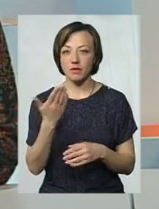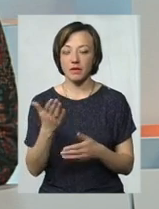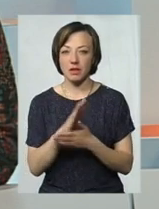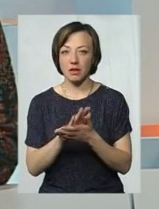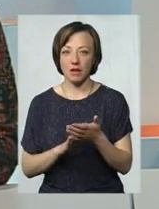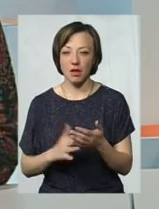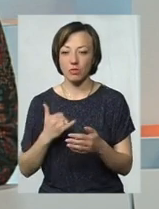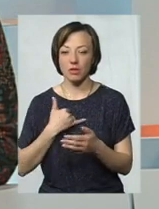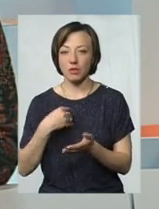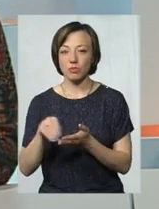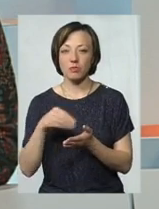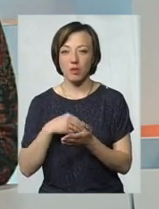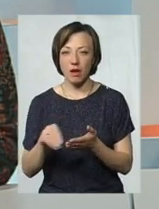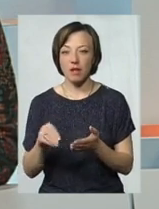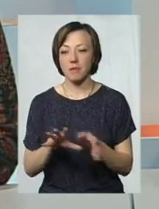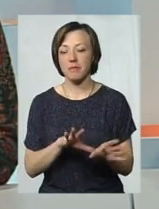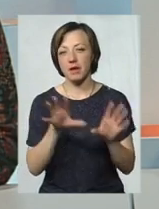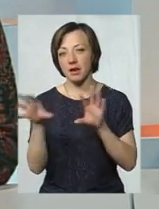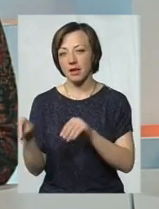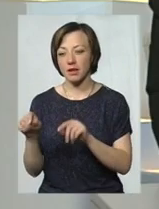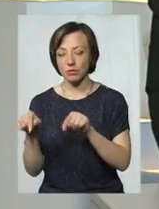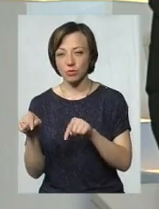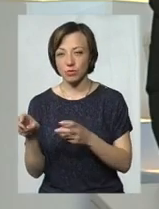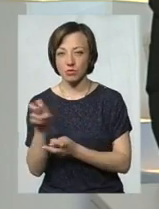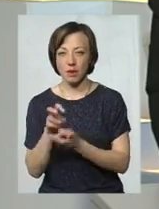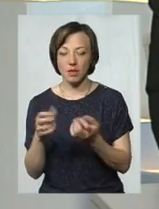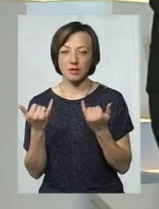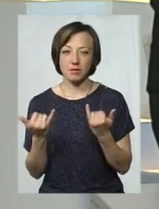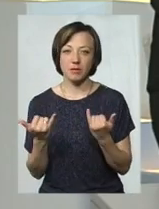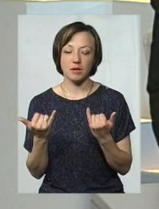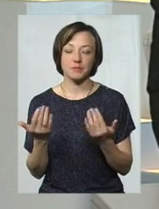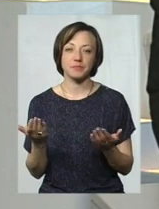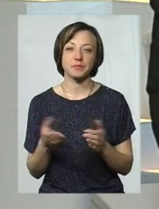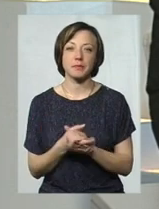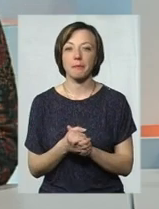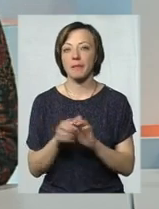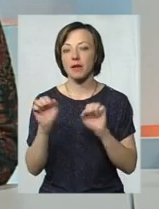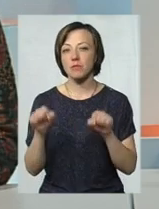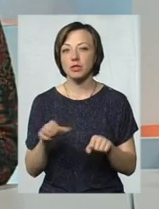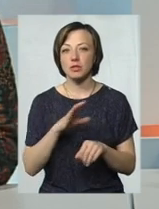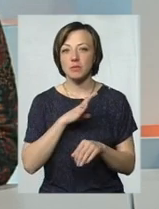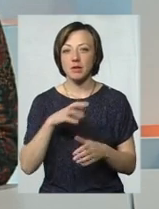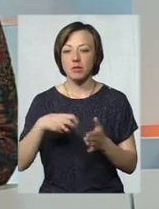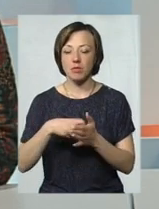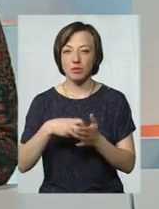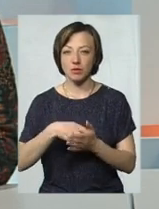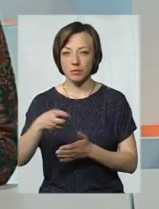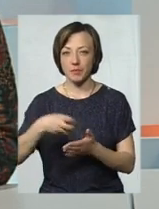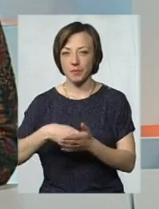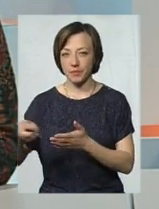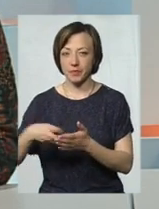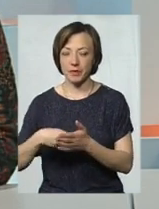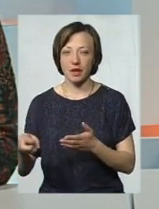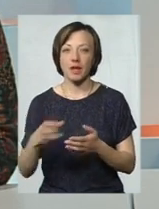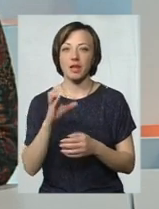надалі нас купляли, ми переїхали сюди, шукайте нас тепер тут. Далі, можна зробити email-розсилку з таким самим текстом.